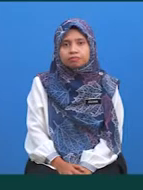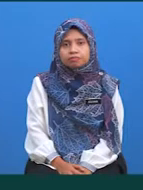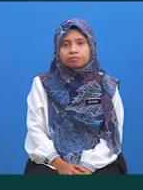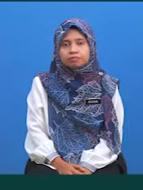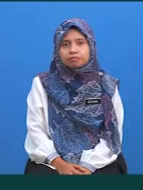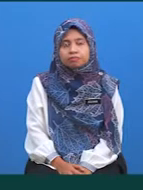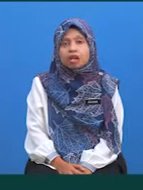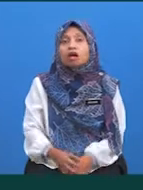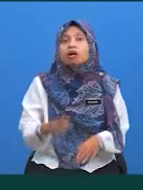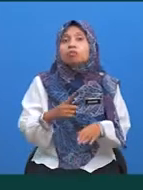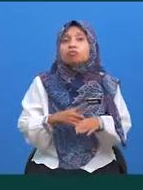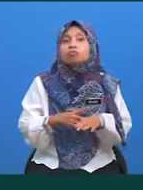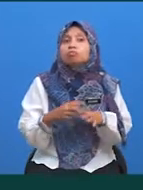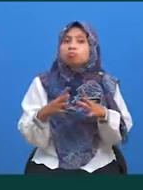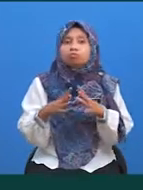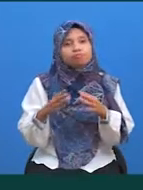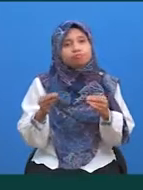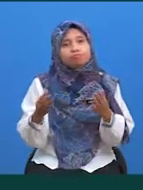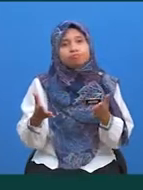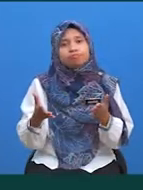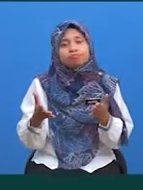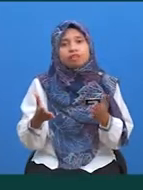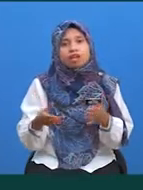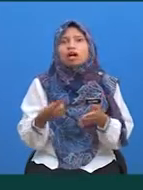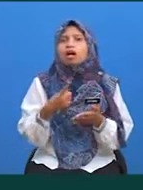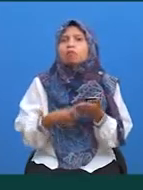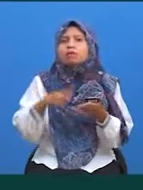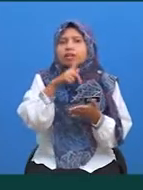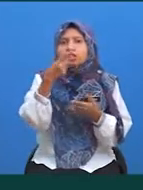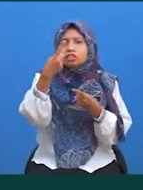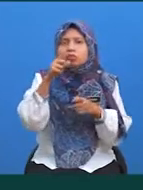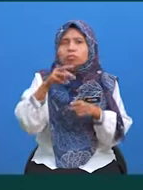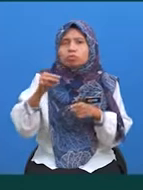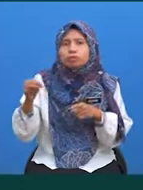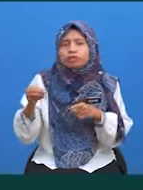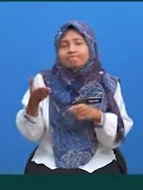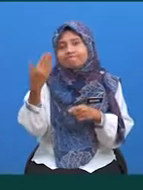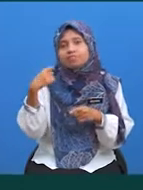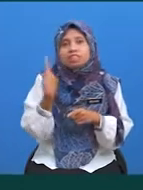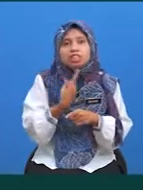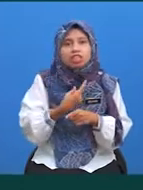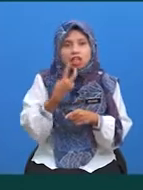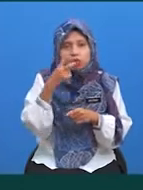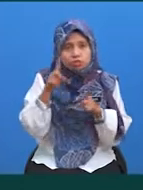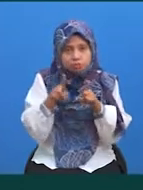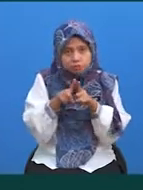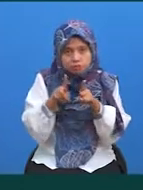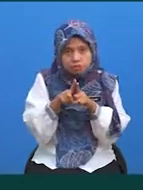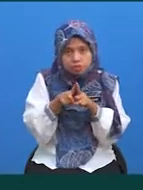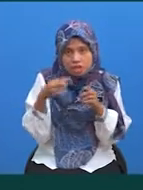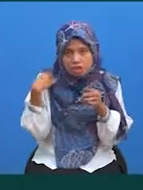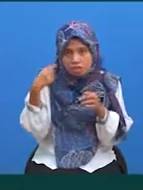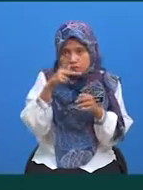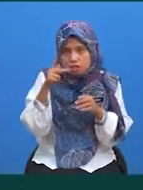Masa menjawab telah tamat Apakah jawapan murid-murid? Jom, kita semak jawapan Adakah